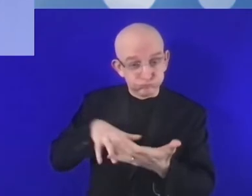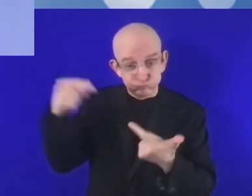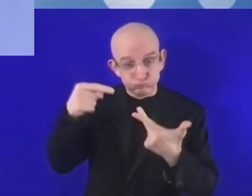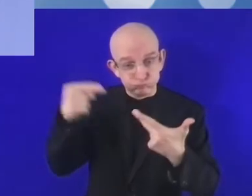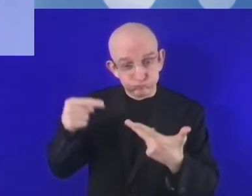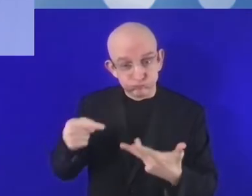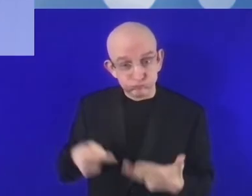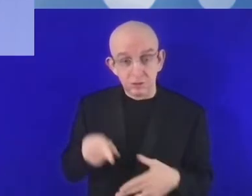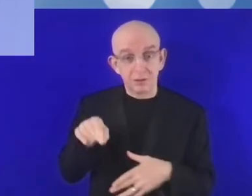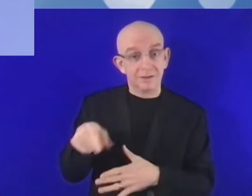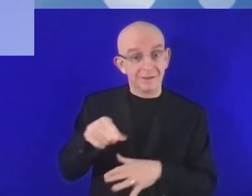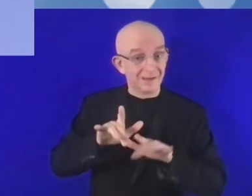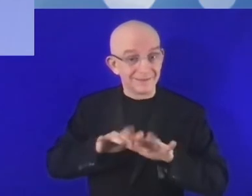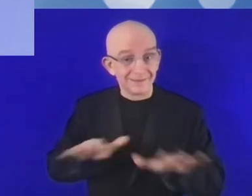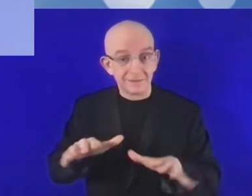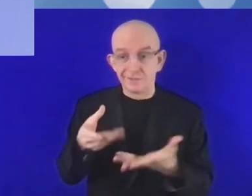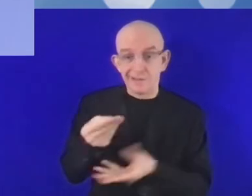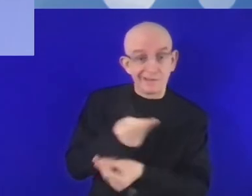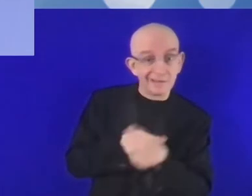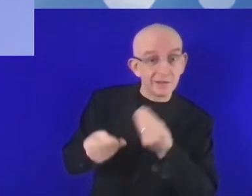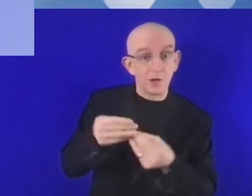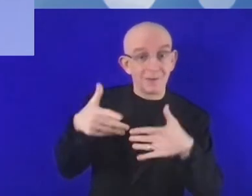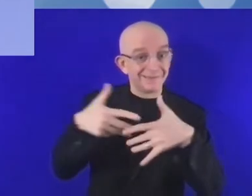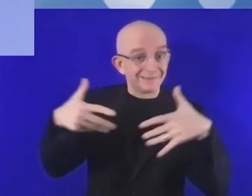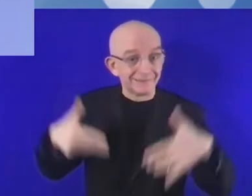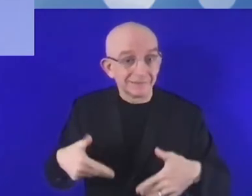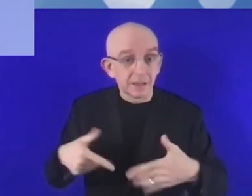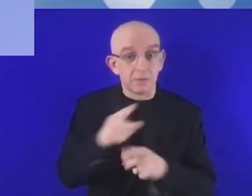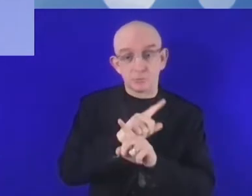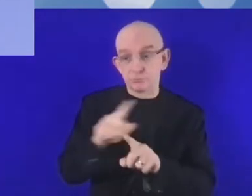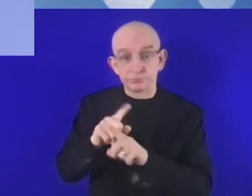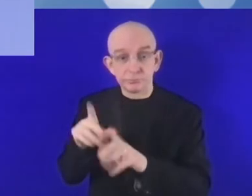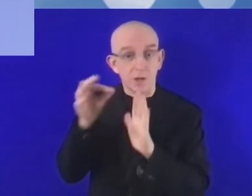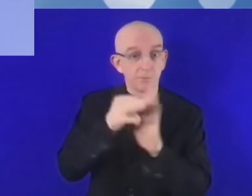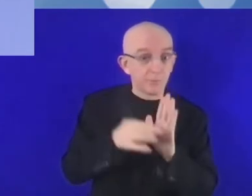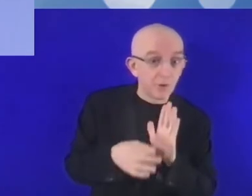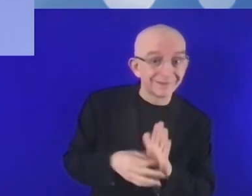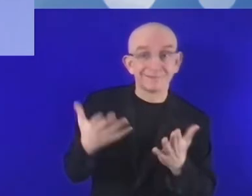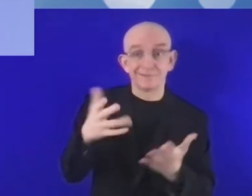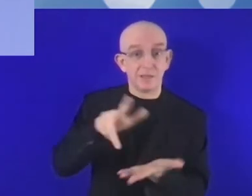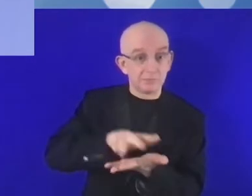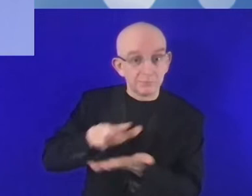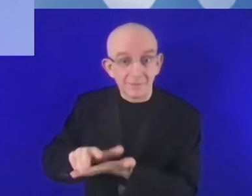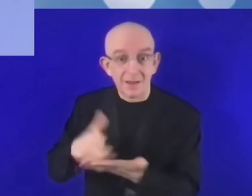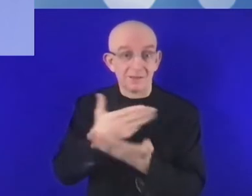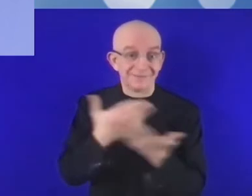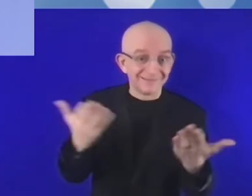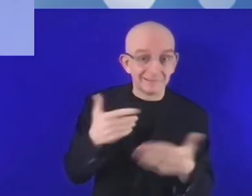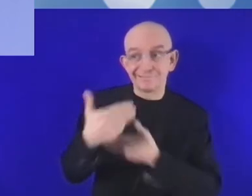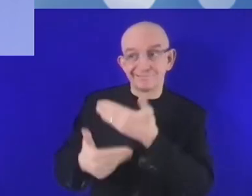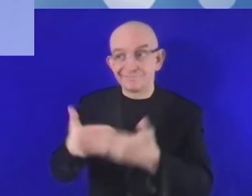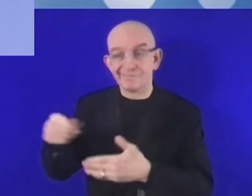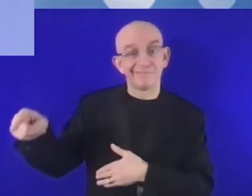cyfrowy. I tutaj również potrzebne jest odpowiednio krytyczne podejście ze strony decydentów i